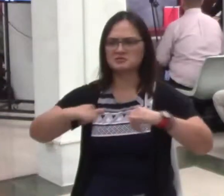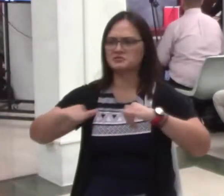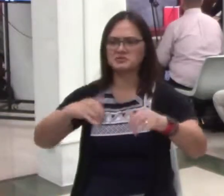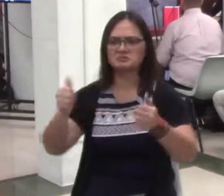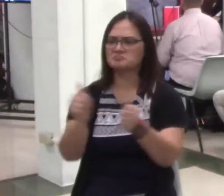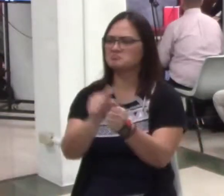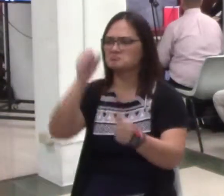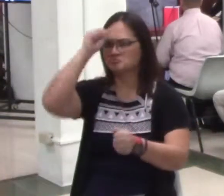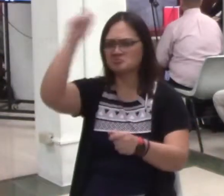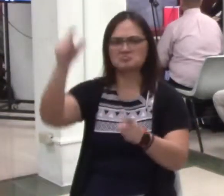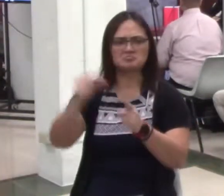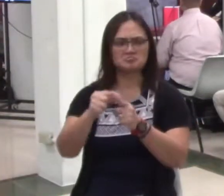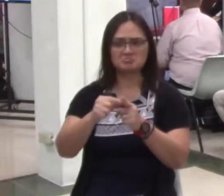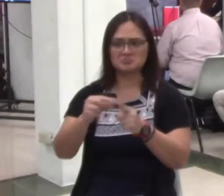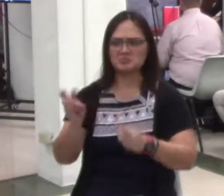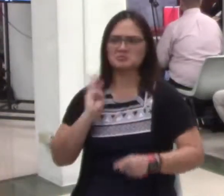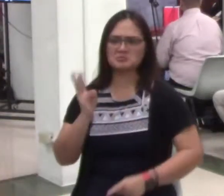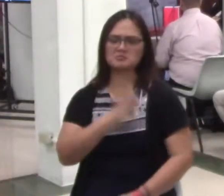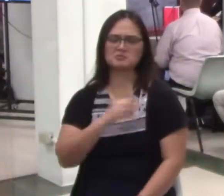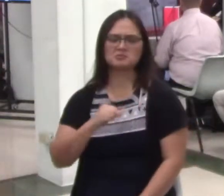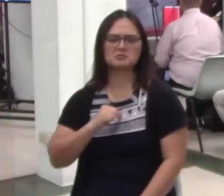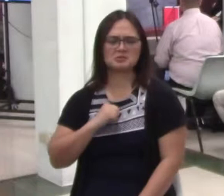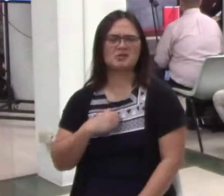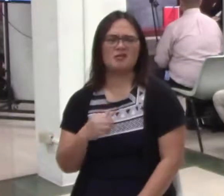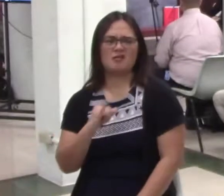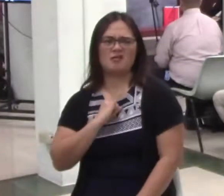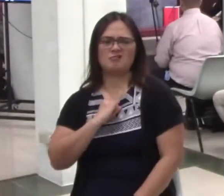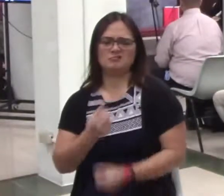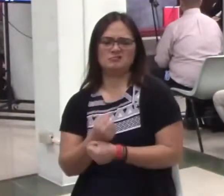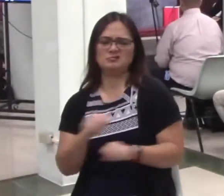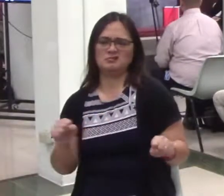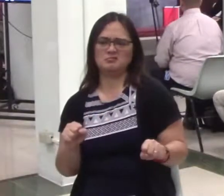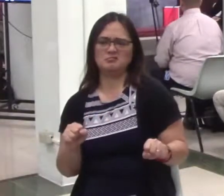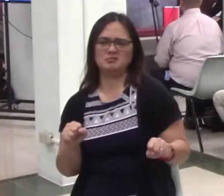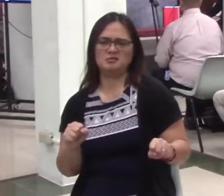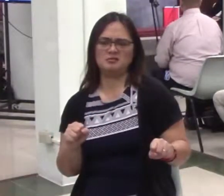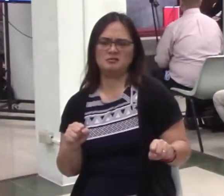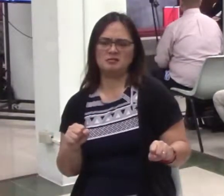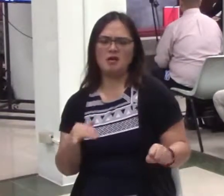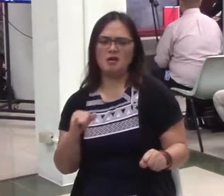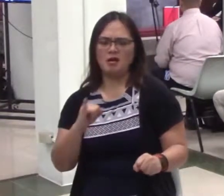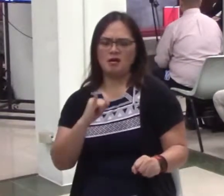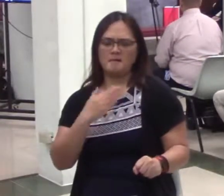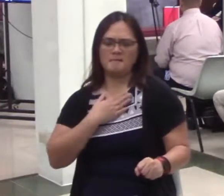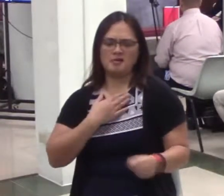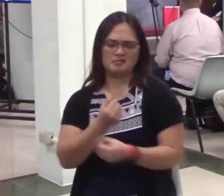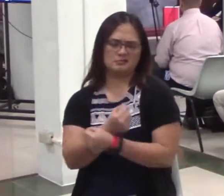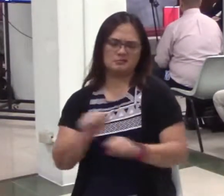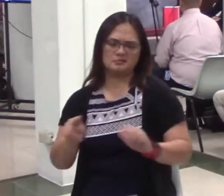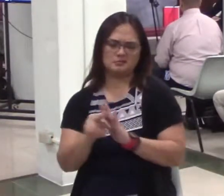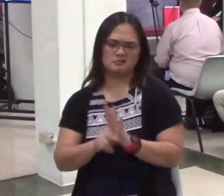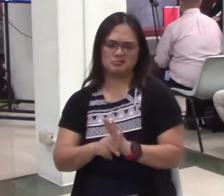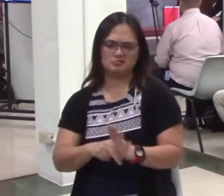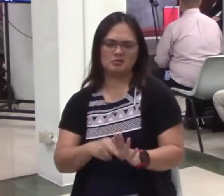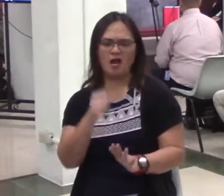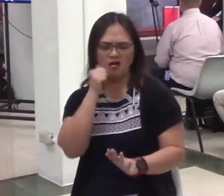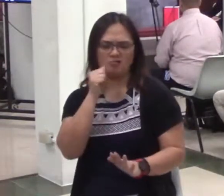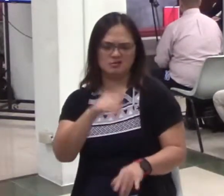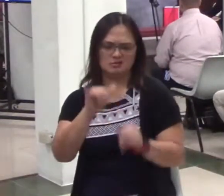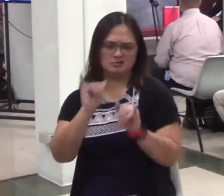at nagmamalaki tayo na kasi saved naman ako, hindi naman mawawala yung aking kaligtasan. Okay, fine.